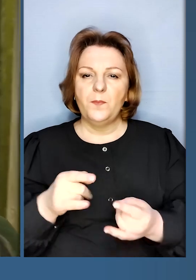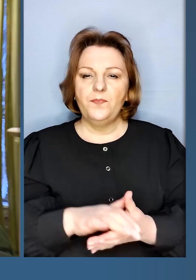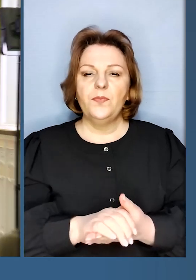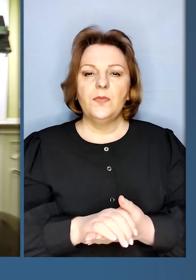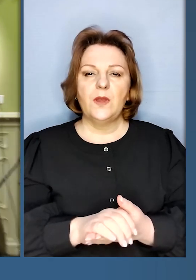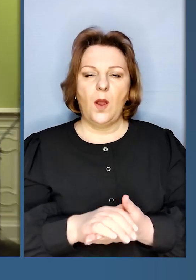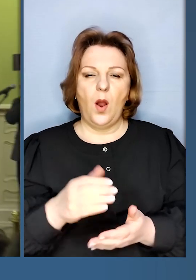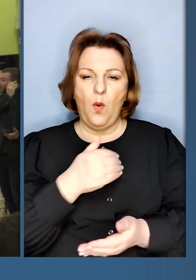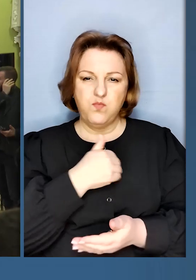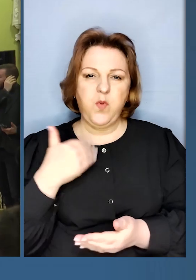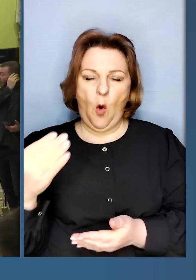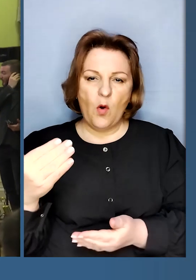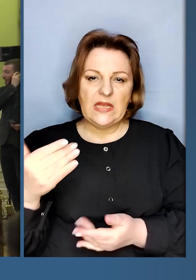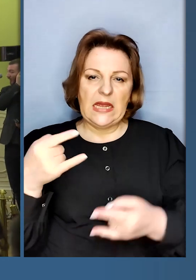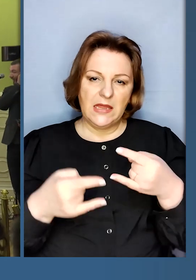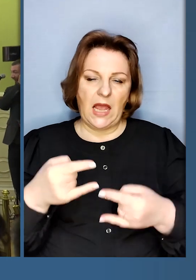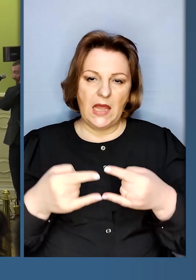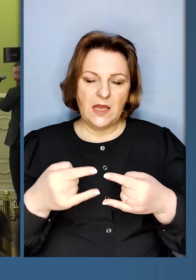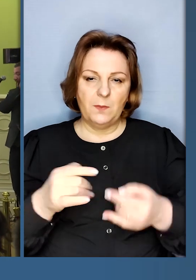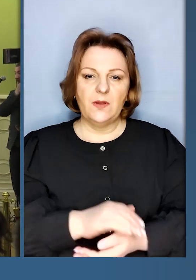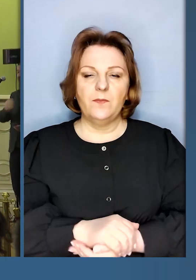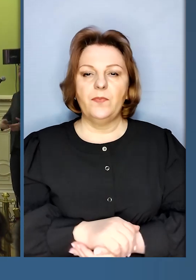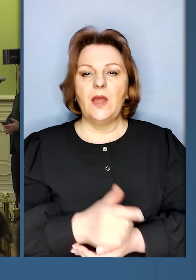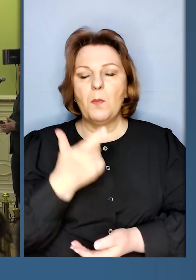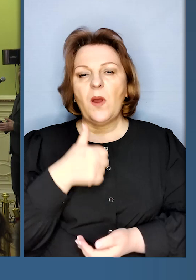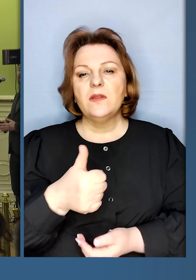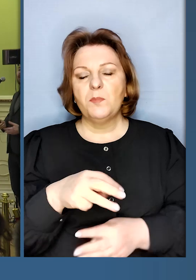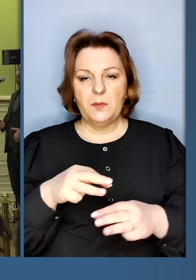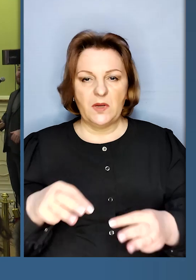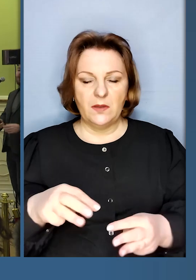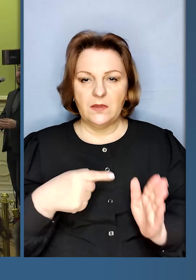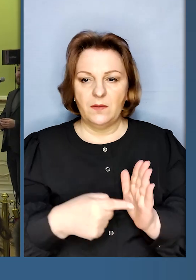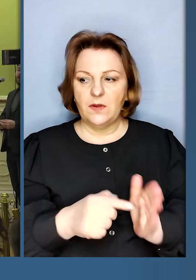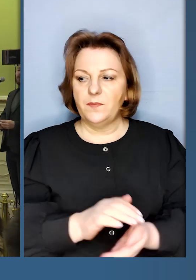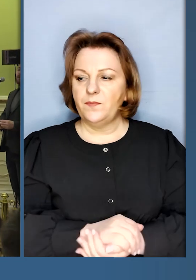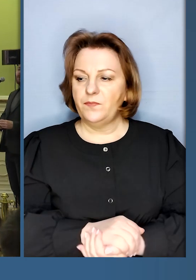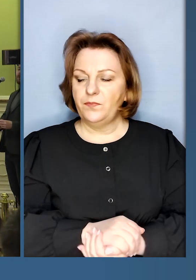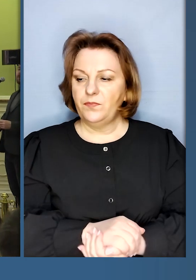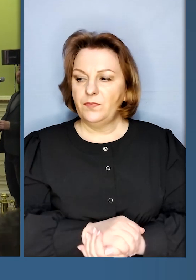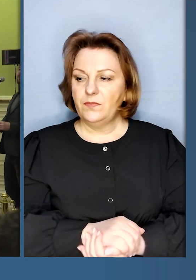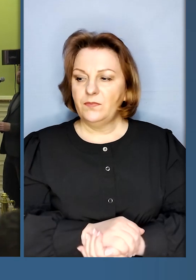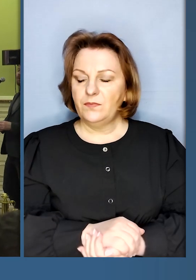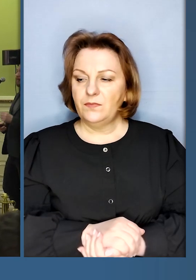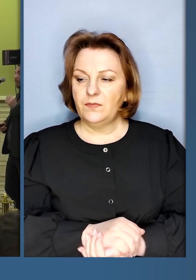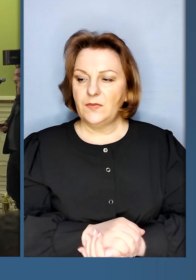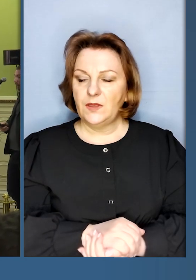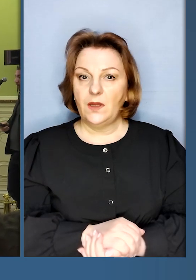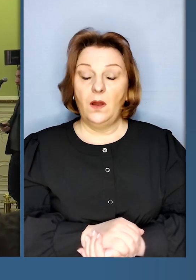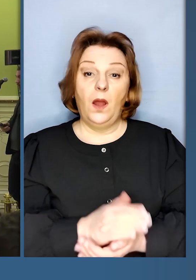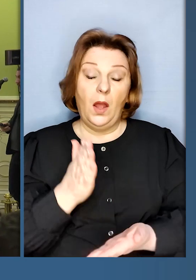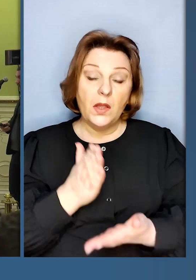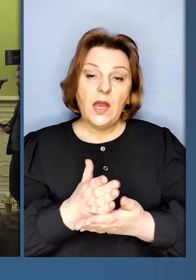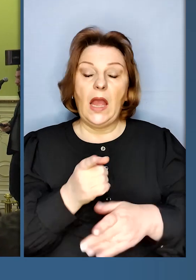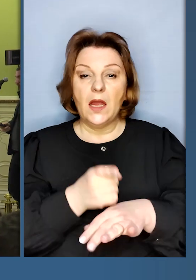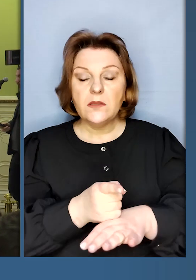Добрий день, польське ТВП. пане прем'єр-міністре. Є чори танки. Я знаю, що